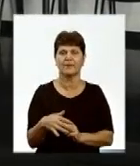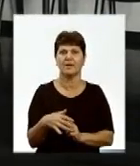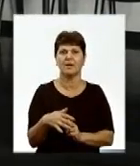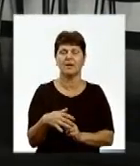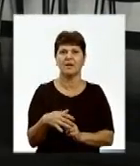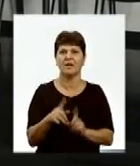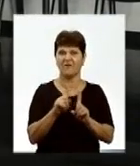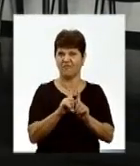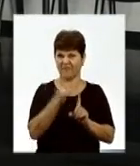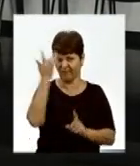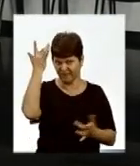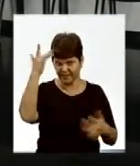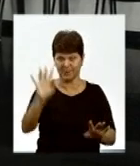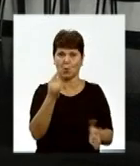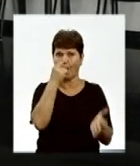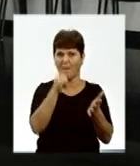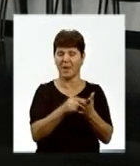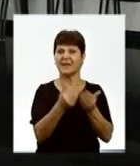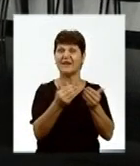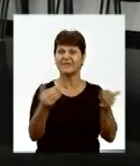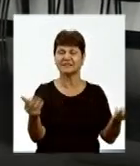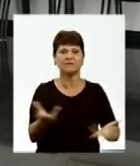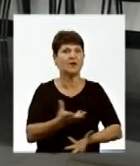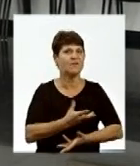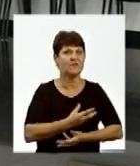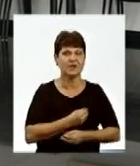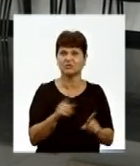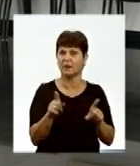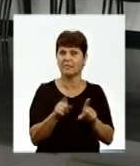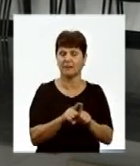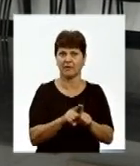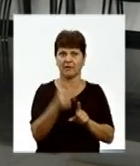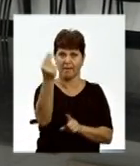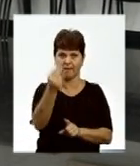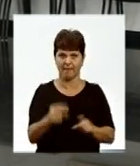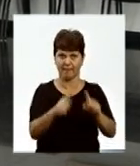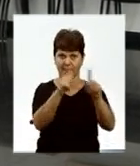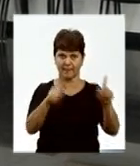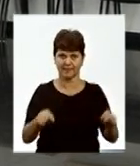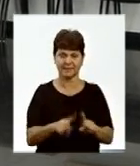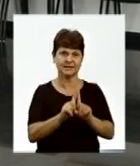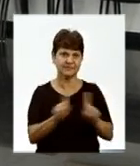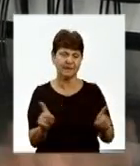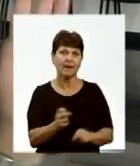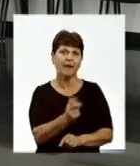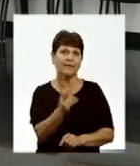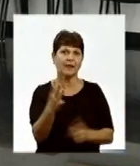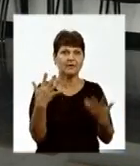вражена сьогоднішньою виставкою, тому що картини такі якісь незвичні. Навіть декілька вже собі